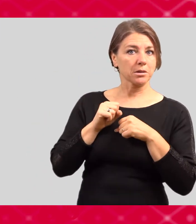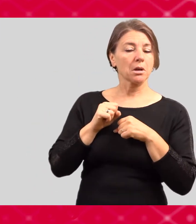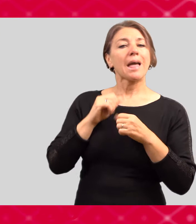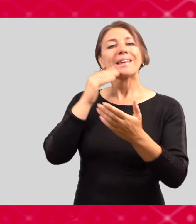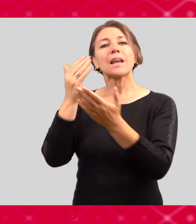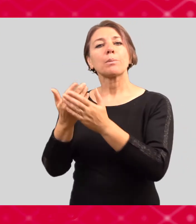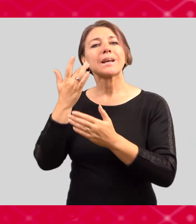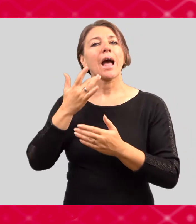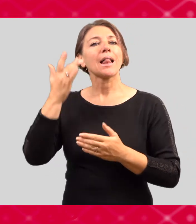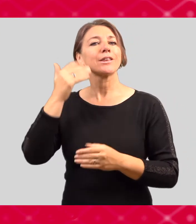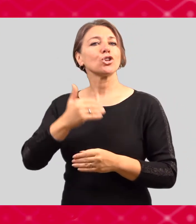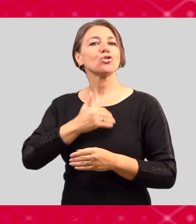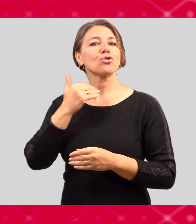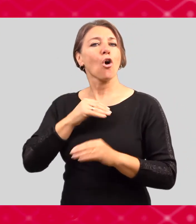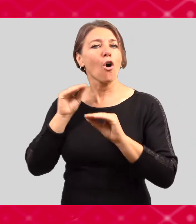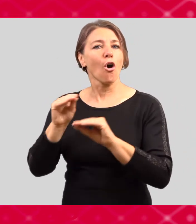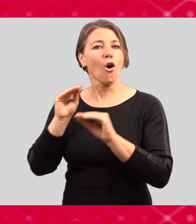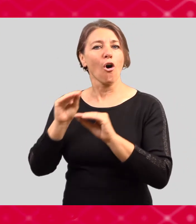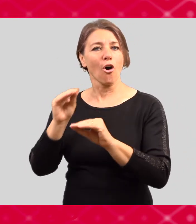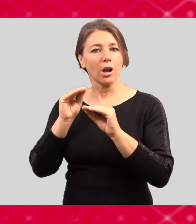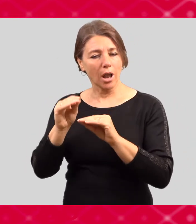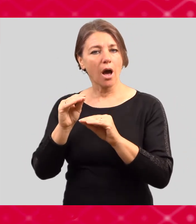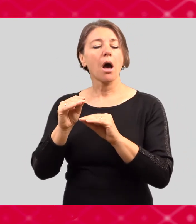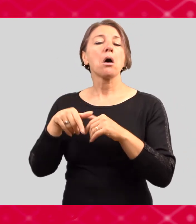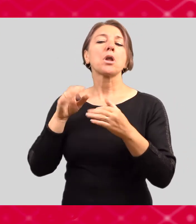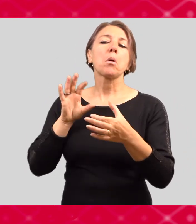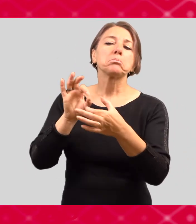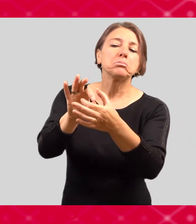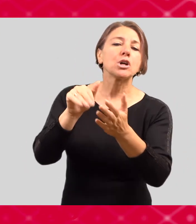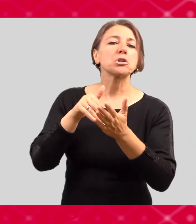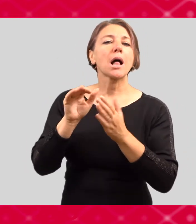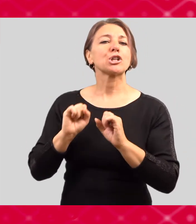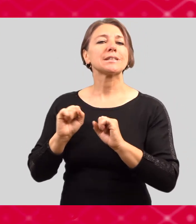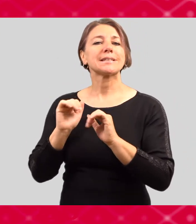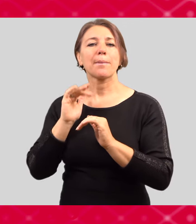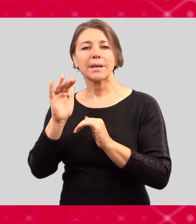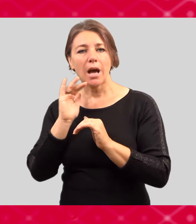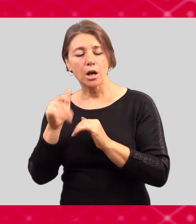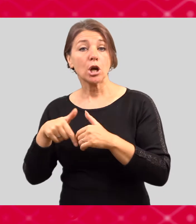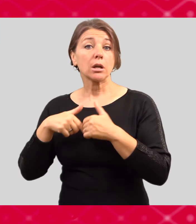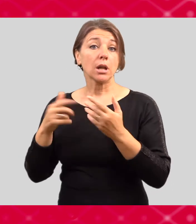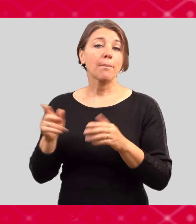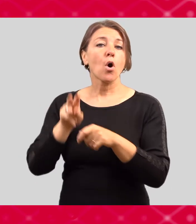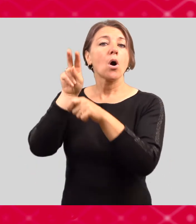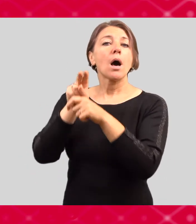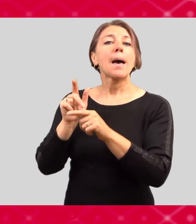nabízí jednak letní školu pro nově přijaté studenty a navazující semináře a také mentoringový program.